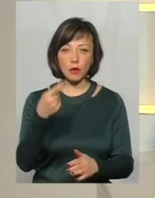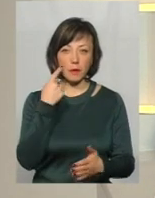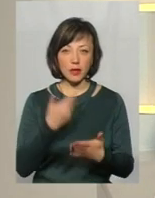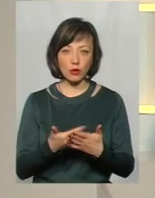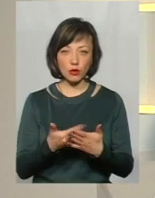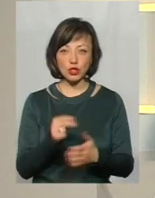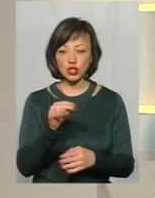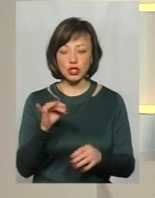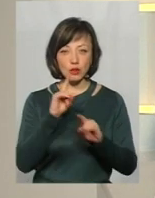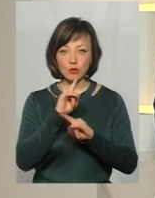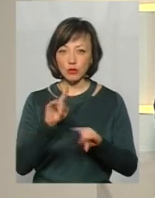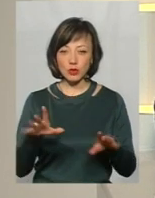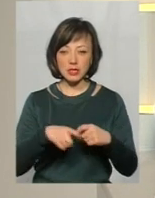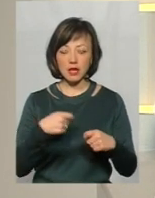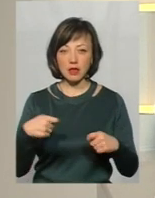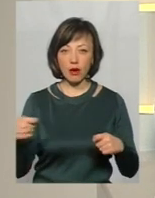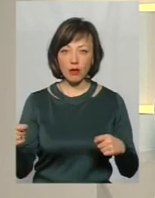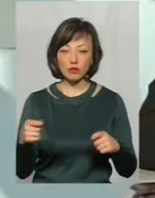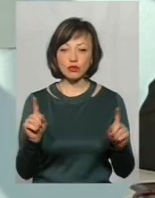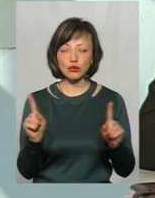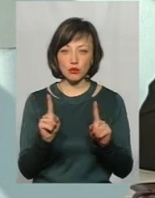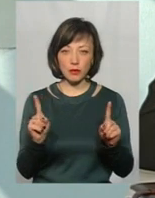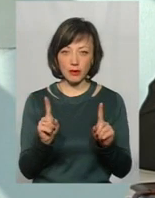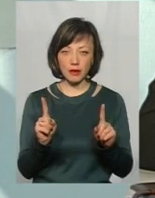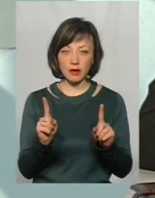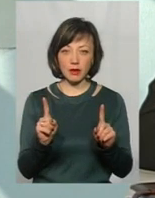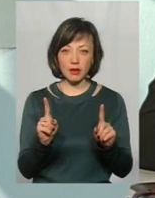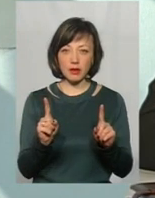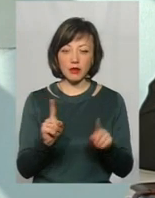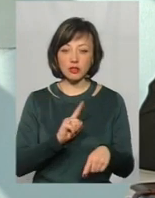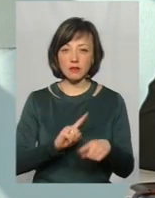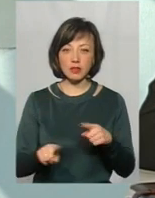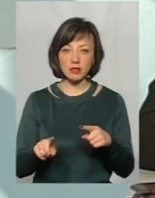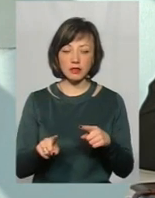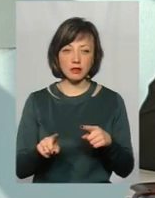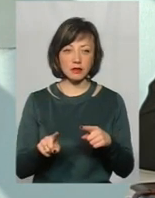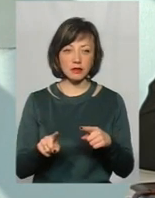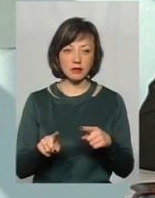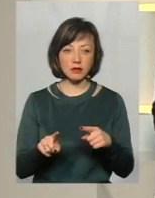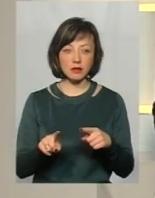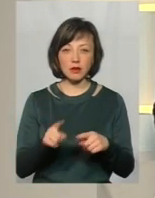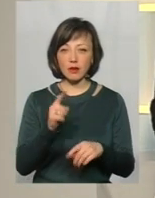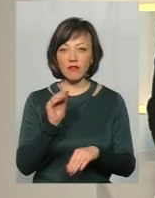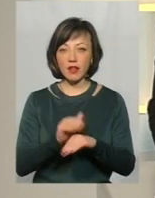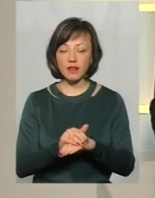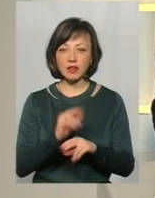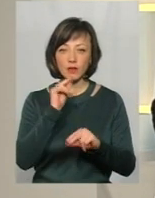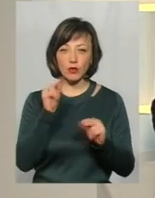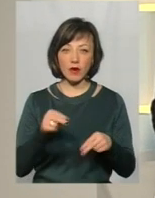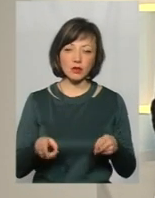Чи не буде затягування моменту саме для того, щоб якнайскоріше виявити винуватця, злочинця?